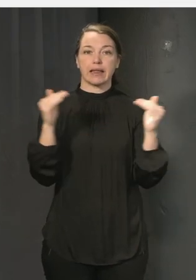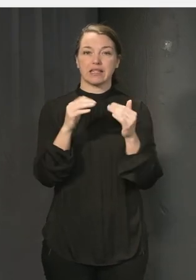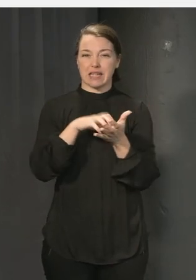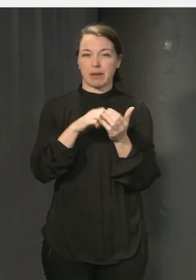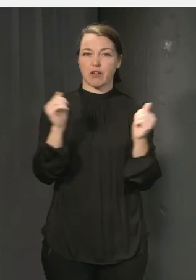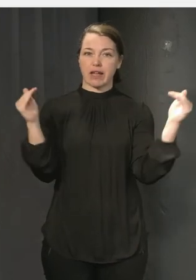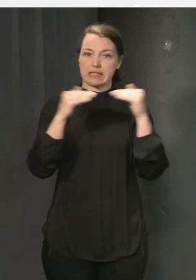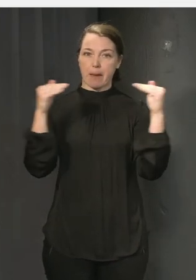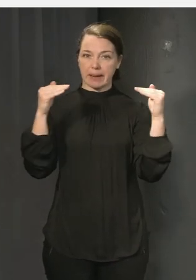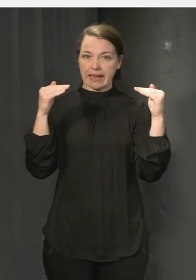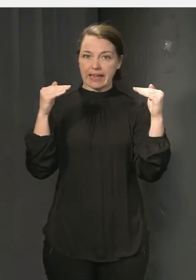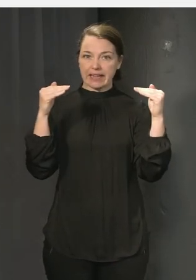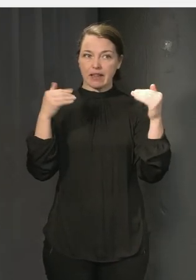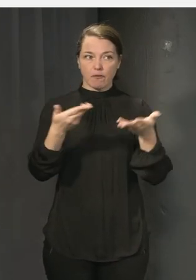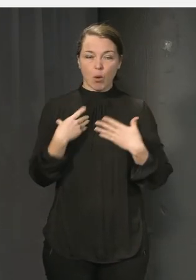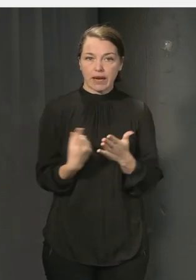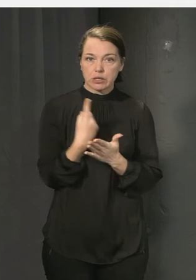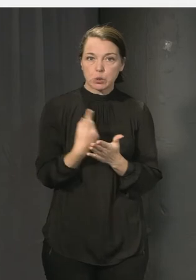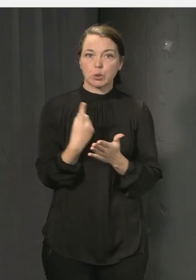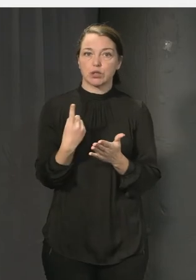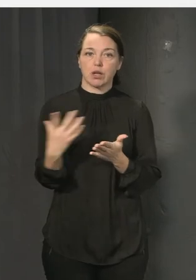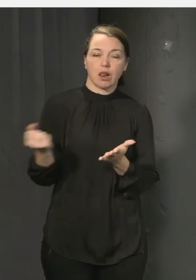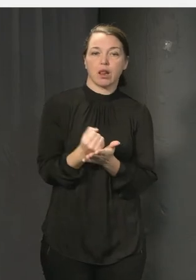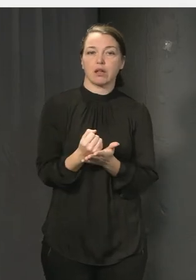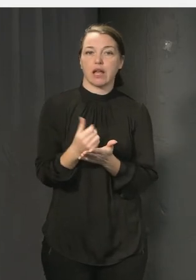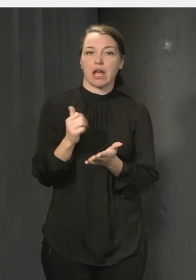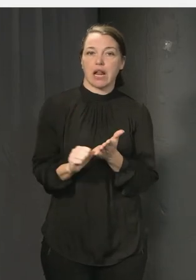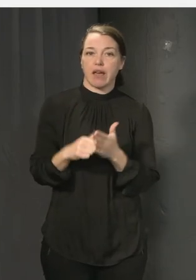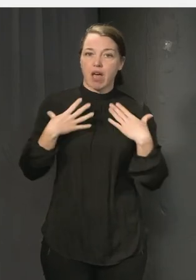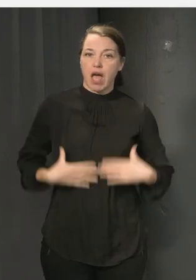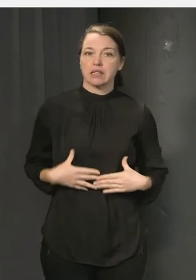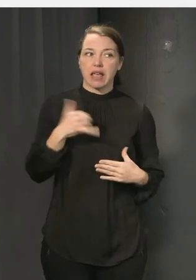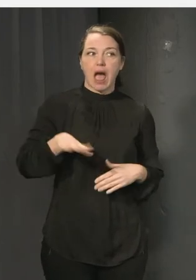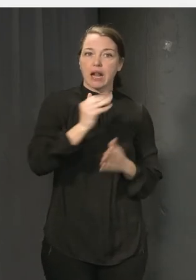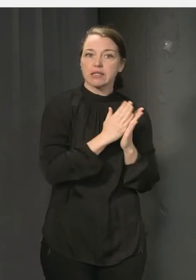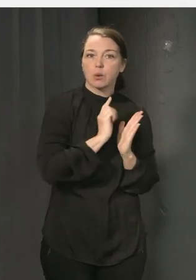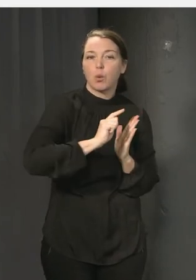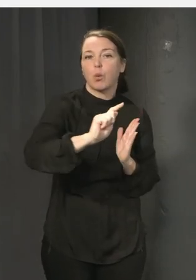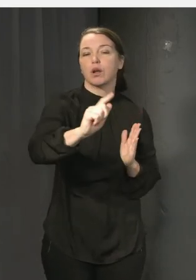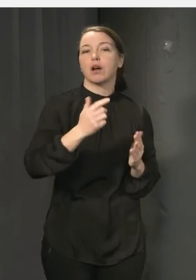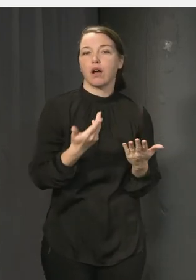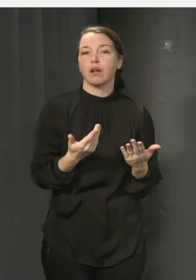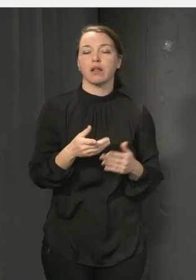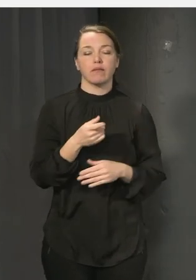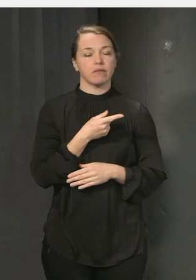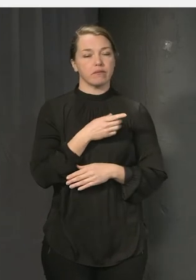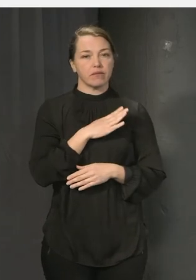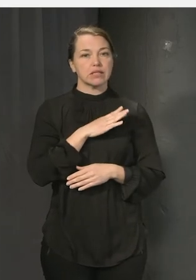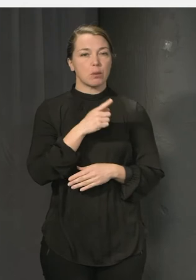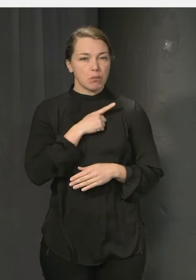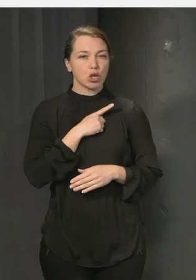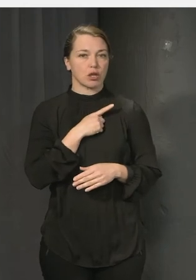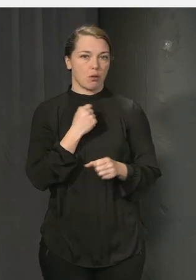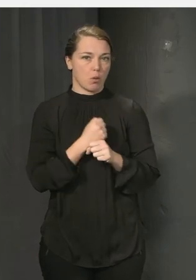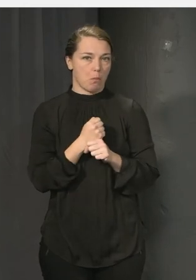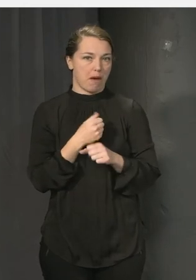möjligt att vi får resurser till elevhälsa så att det finns ju mycket att göra och jag tror att vi ska